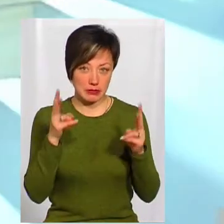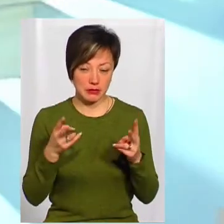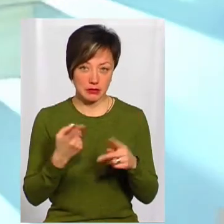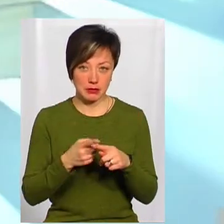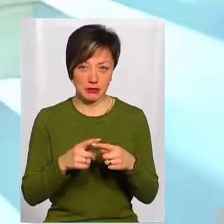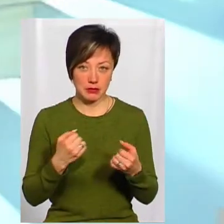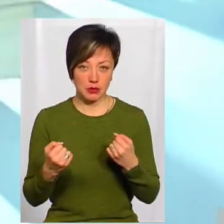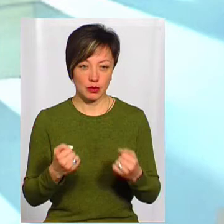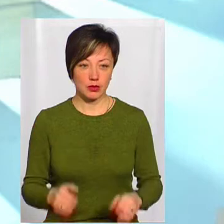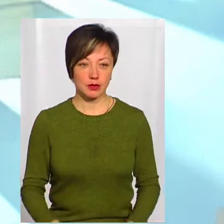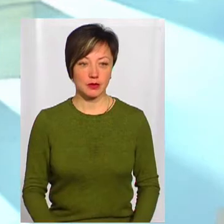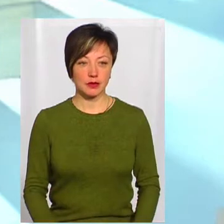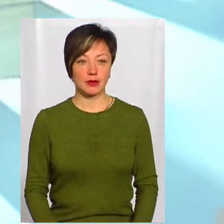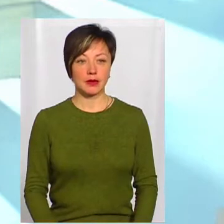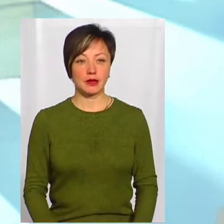як з ними бути.